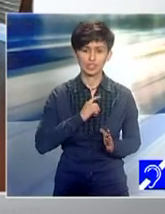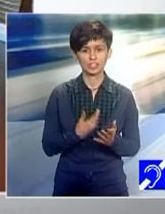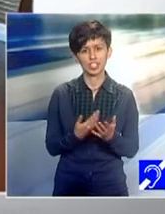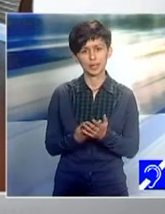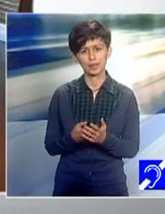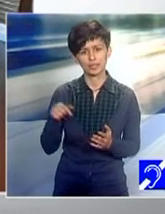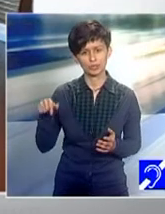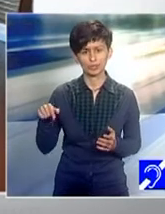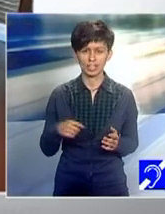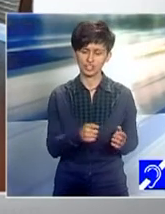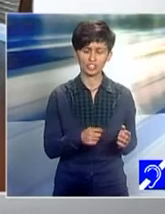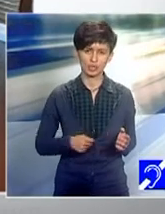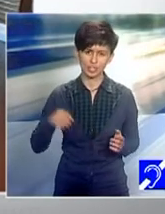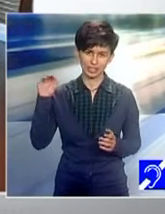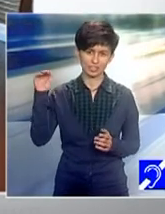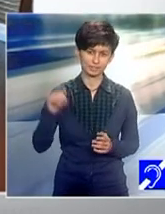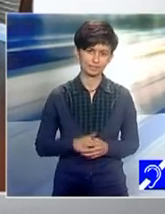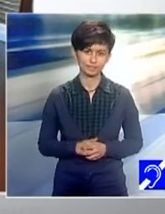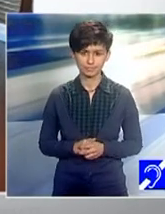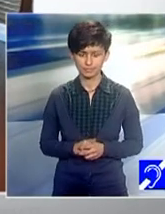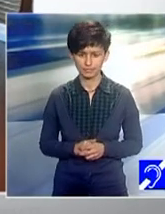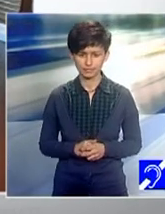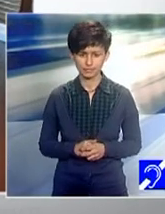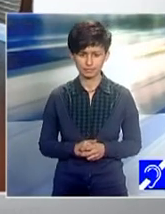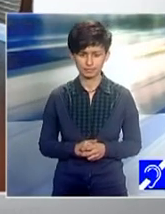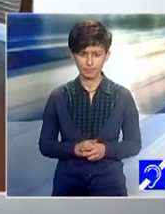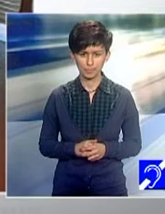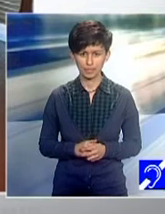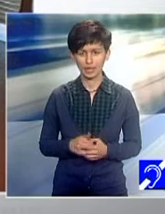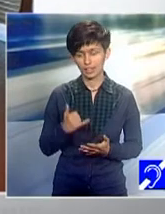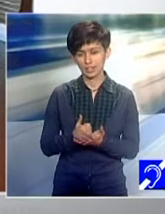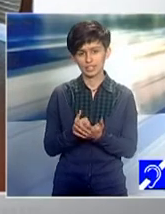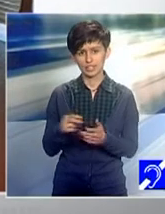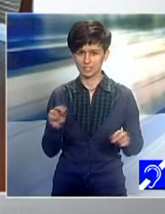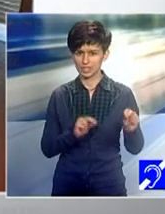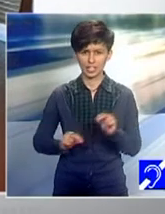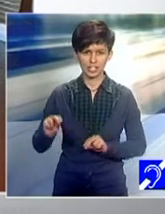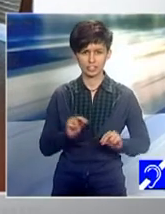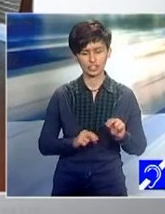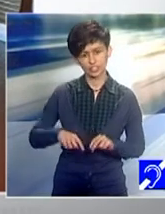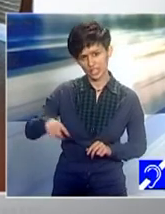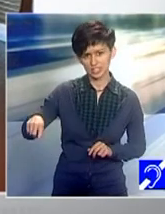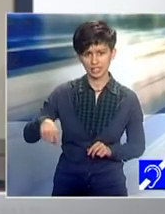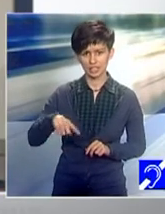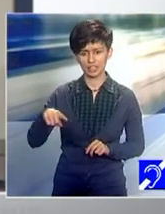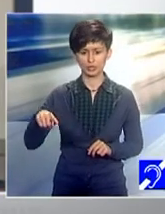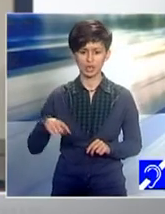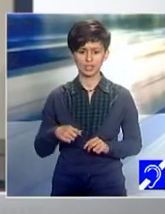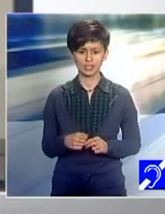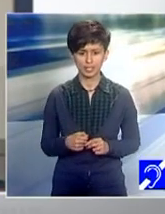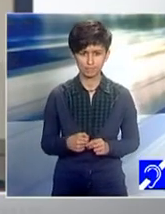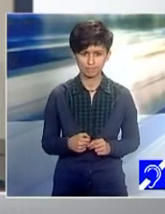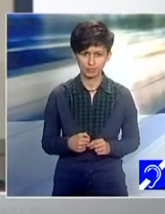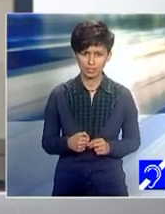acest proiect. Într-adevăr, asociația noastră, pot zic așa, pentru că sunt